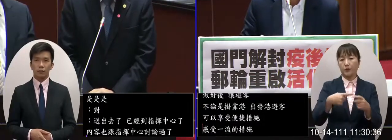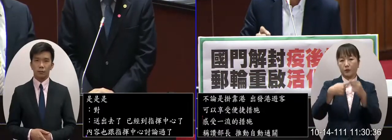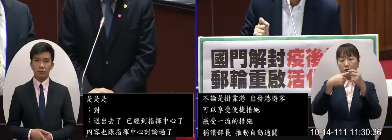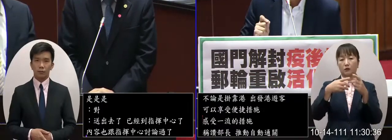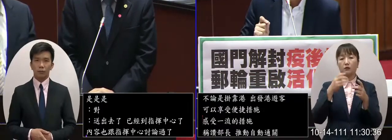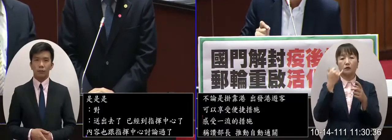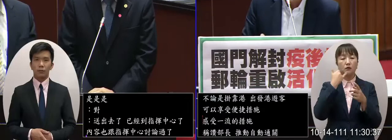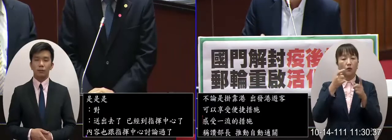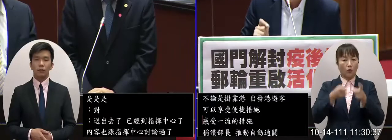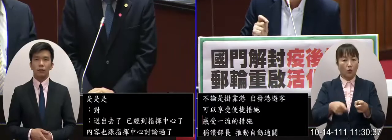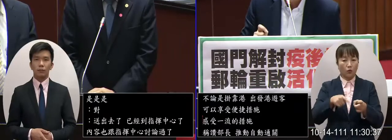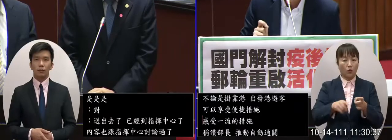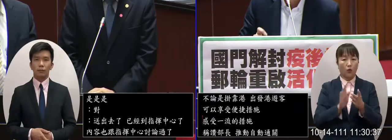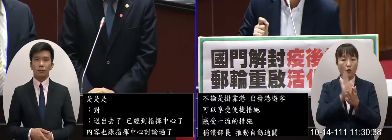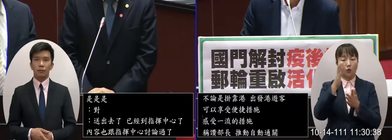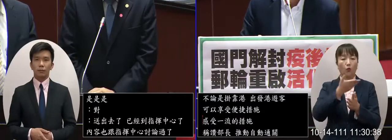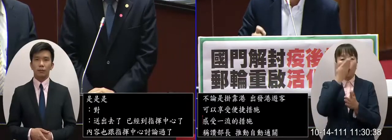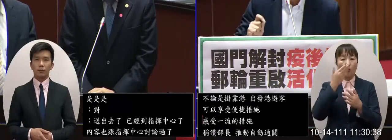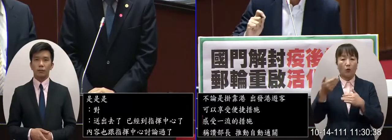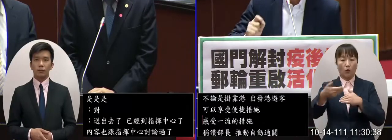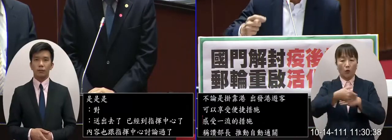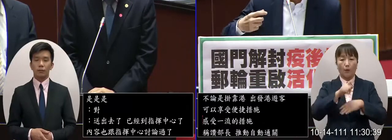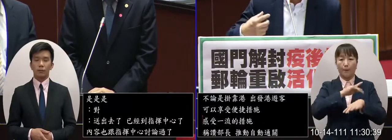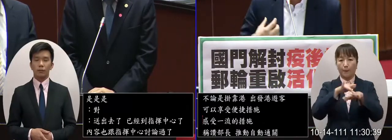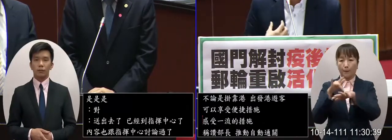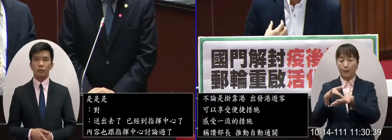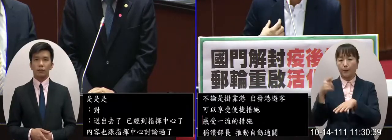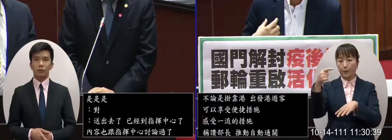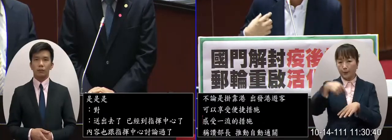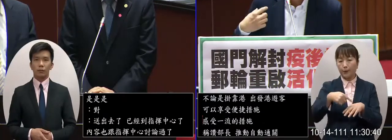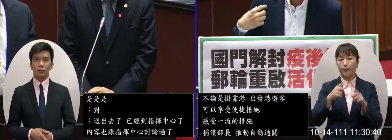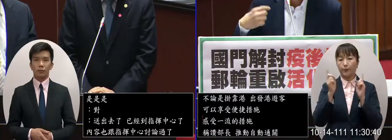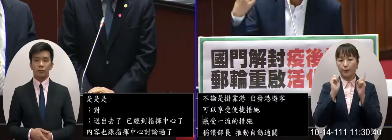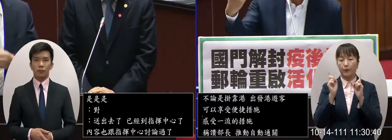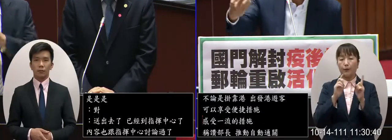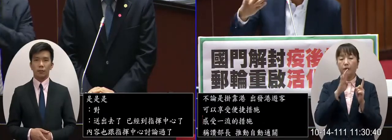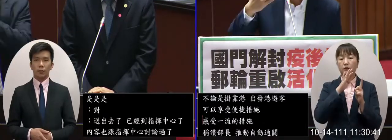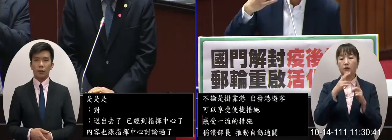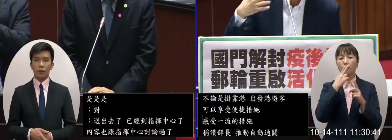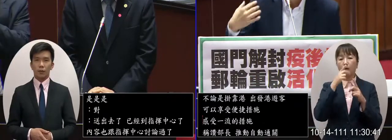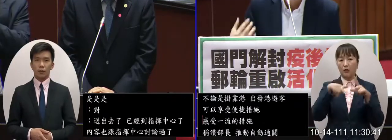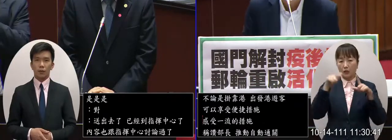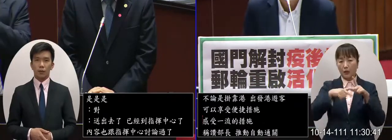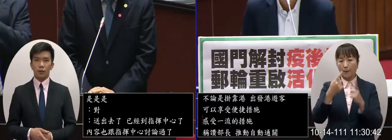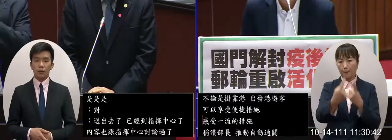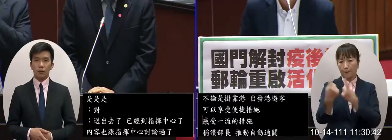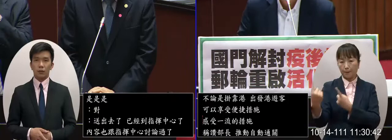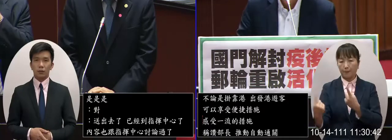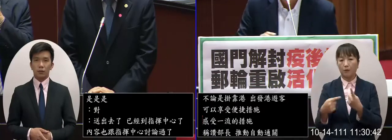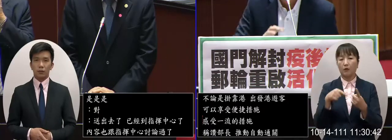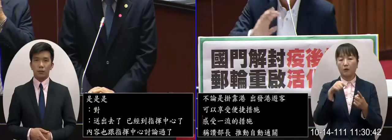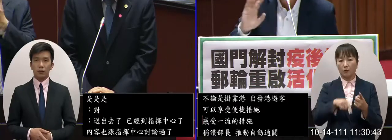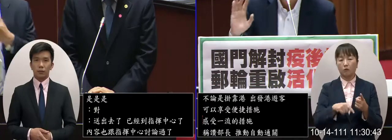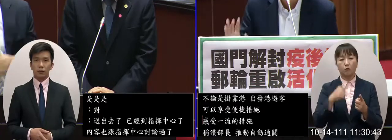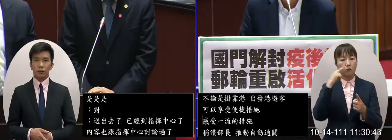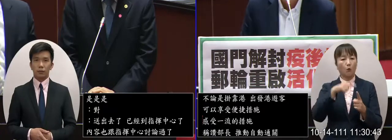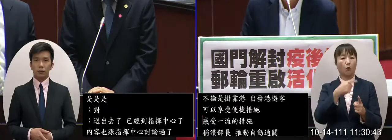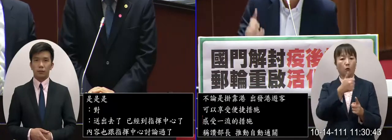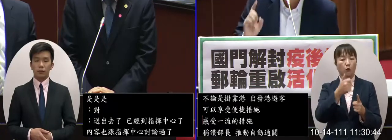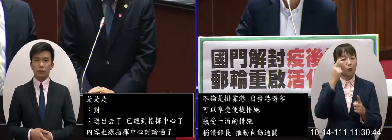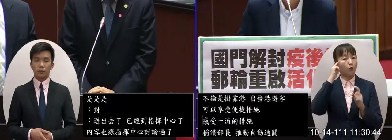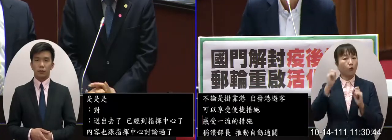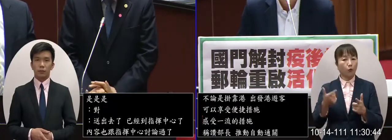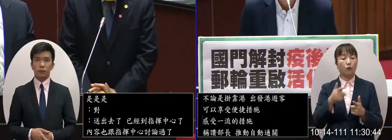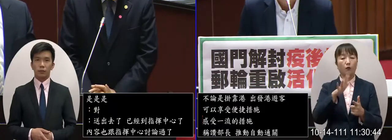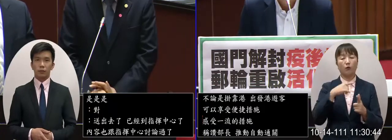相信這個未來的郵輪旅客的體驗他來到基隆港跟他在亞太的各個港口比較起來他會完全不一樣的